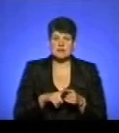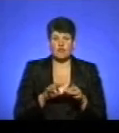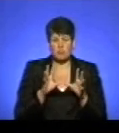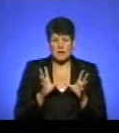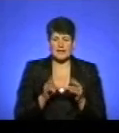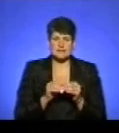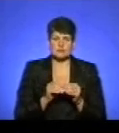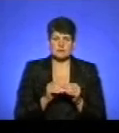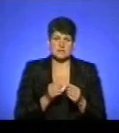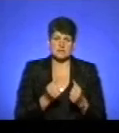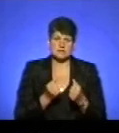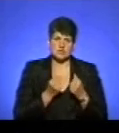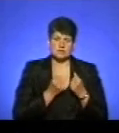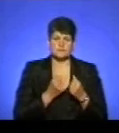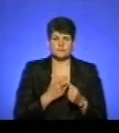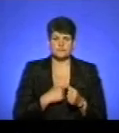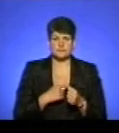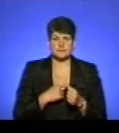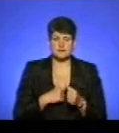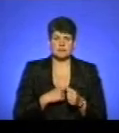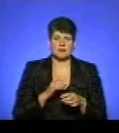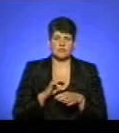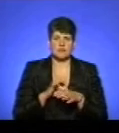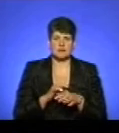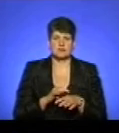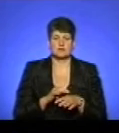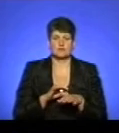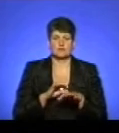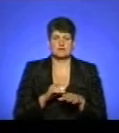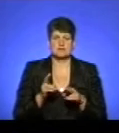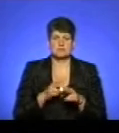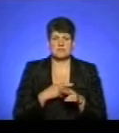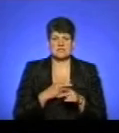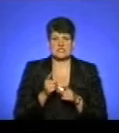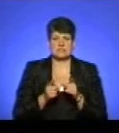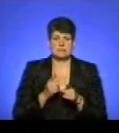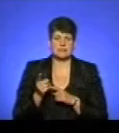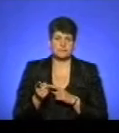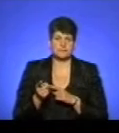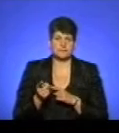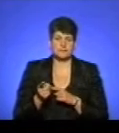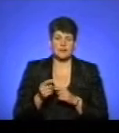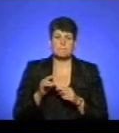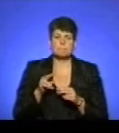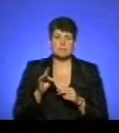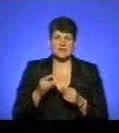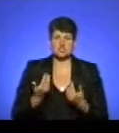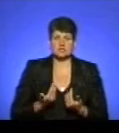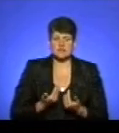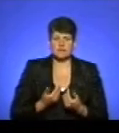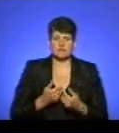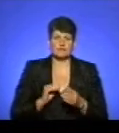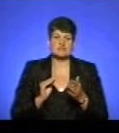принципі, обезпечується і це ведення протікає без певних змін. При життєві встановити,